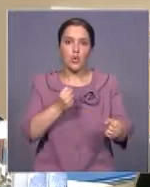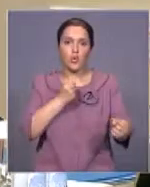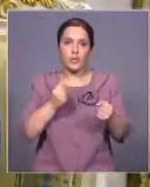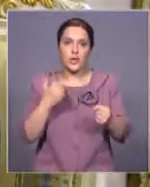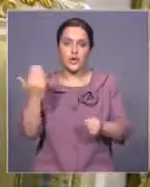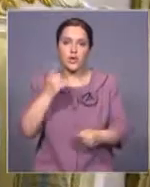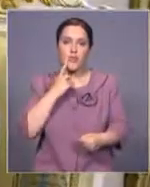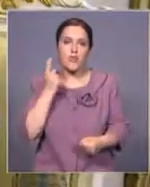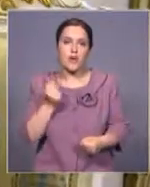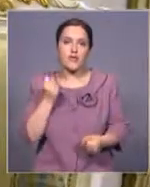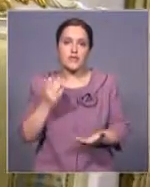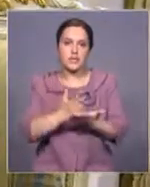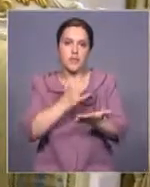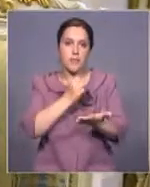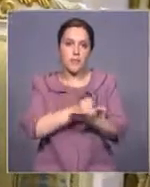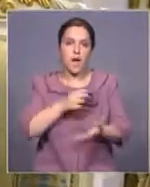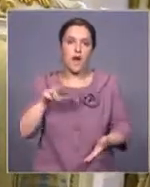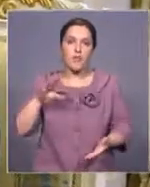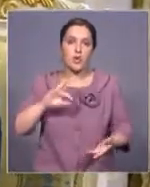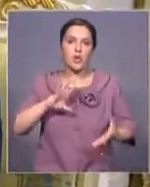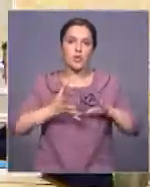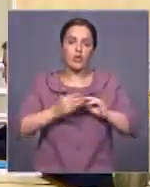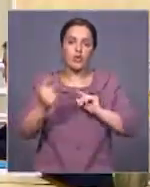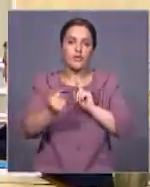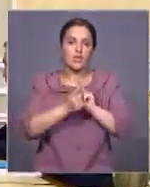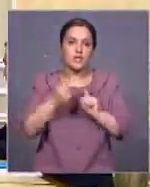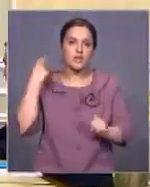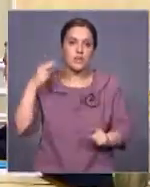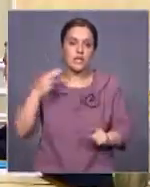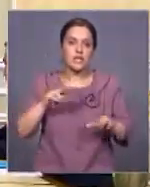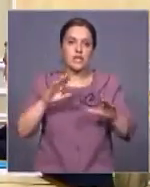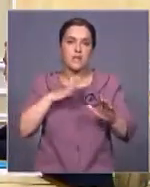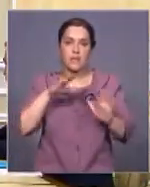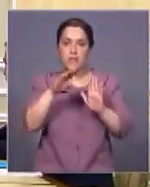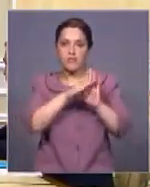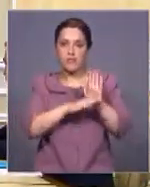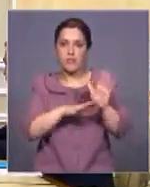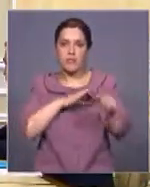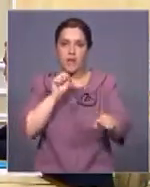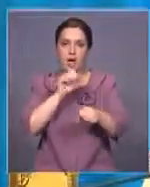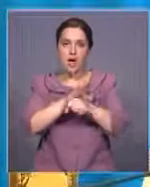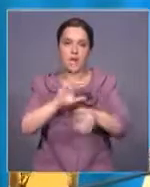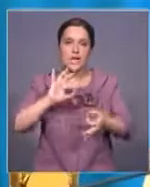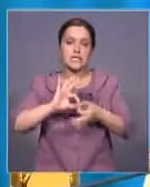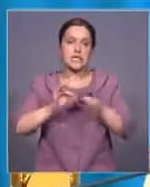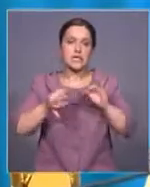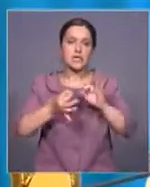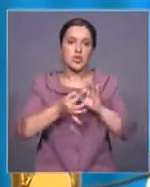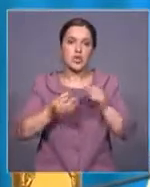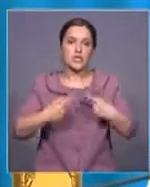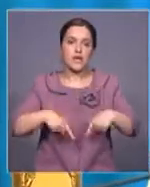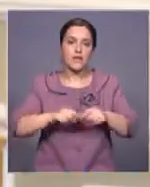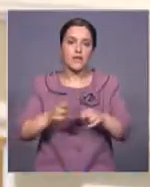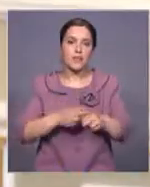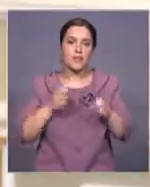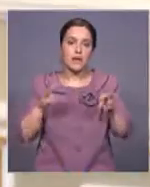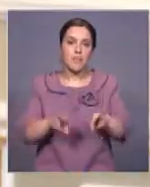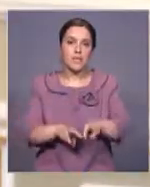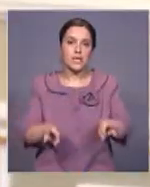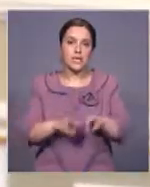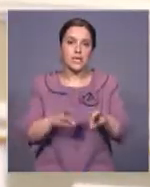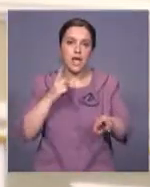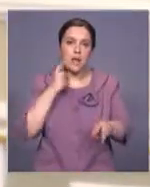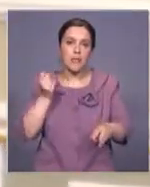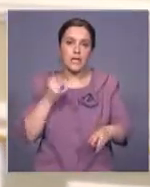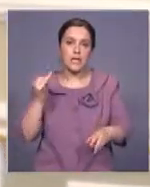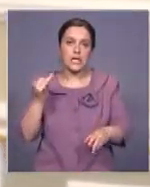мерах по укреплению ее боевого потенциала. По итогам встречи президент дал ряд поручений секретарю Совета Безопасности, министру обороны